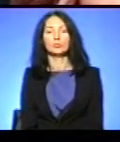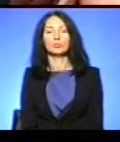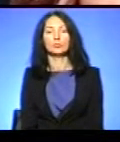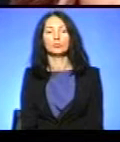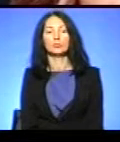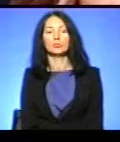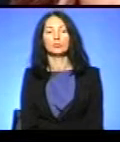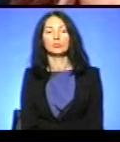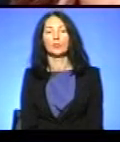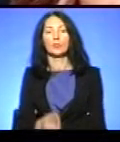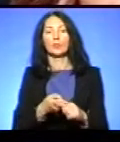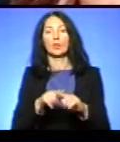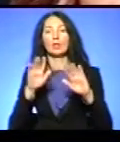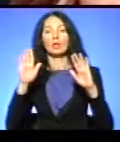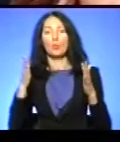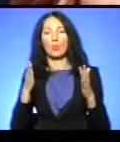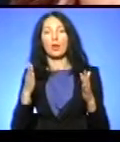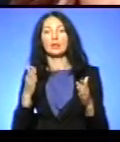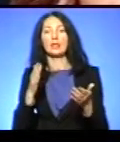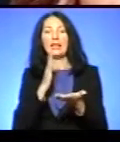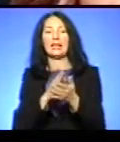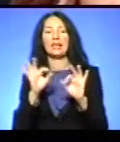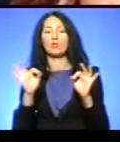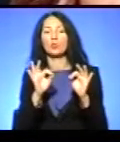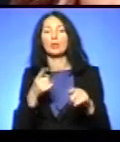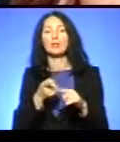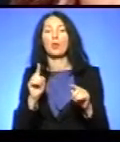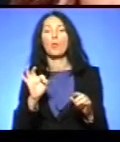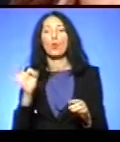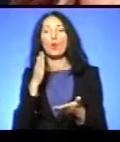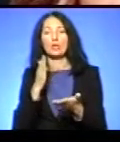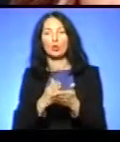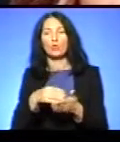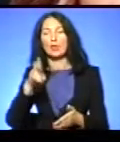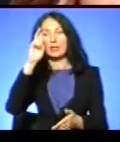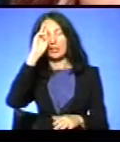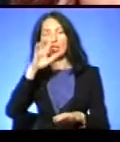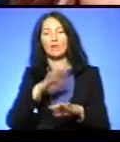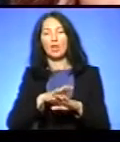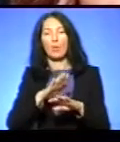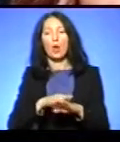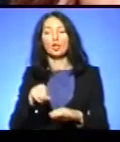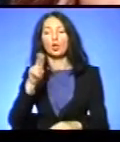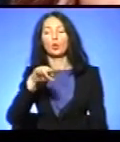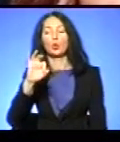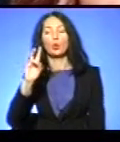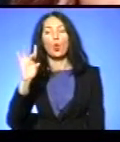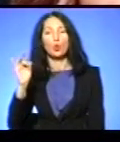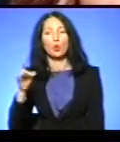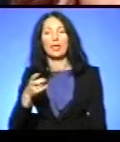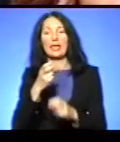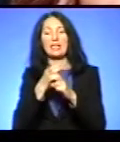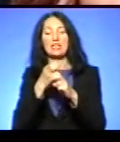На даний момент є інформація про існування державного банку донорів кісткового мозку, який існує